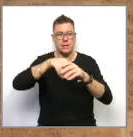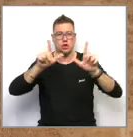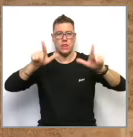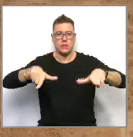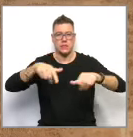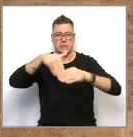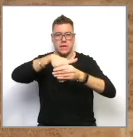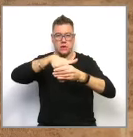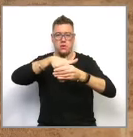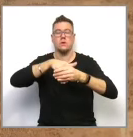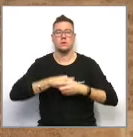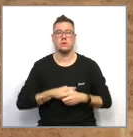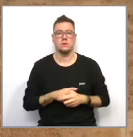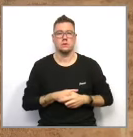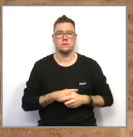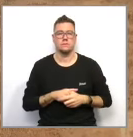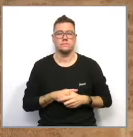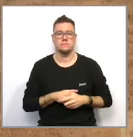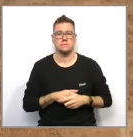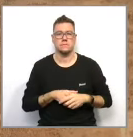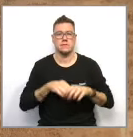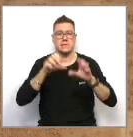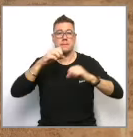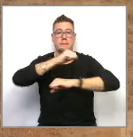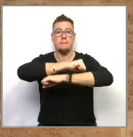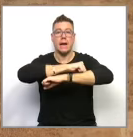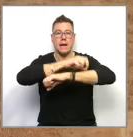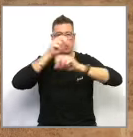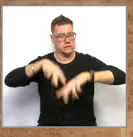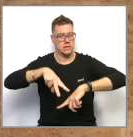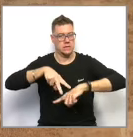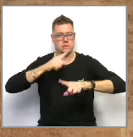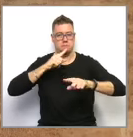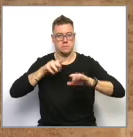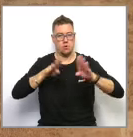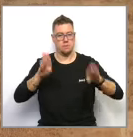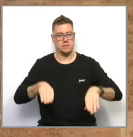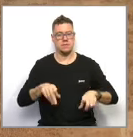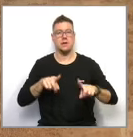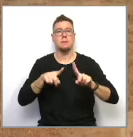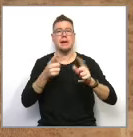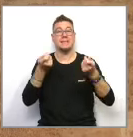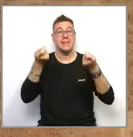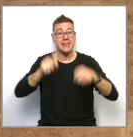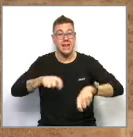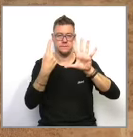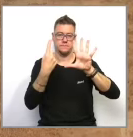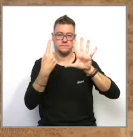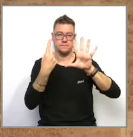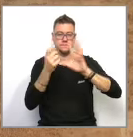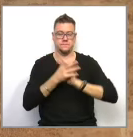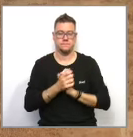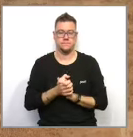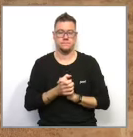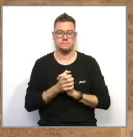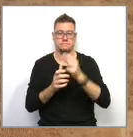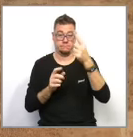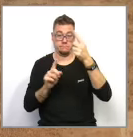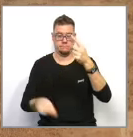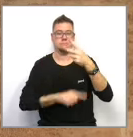sense servei de barra i tancament a les sis de la vesprada. Segona,